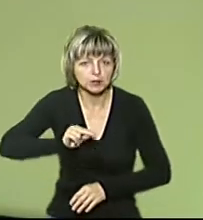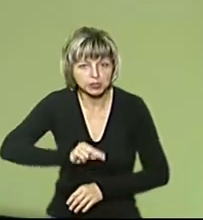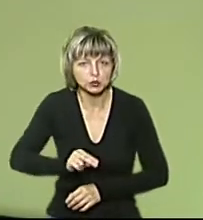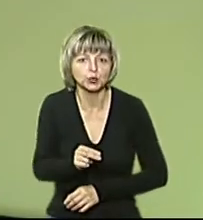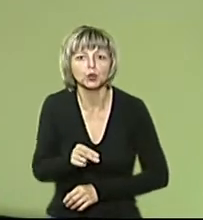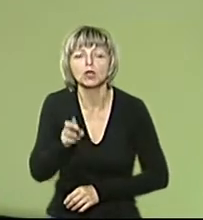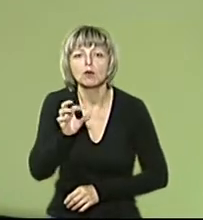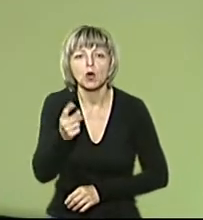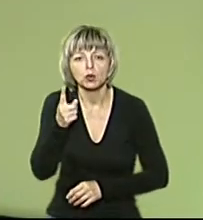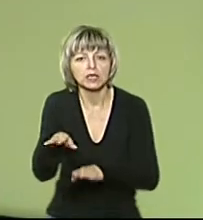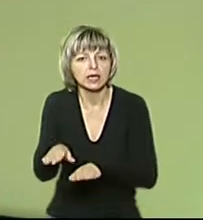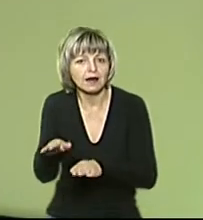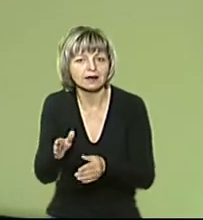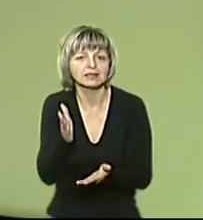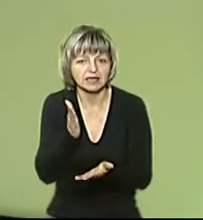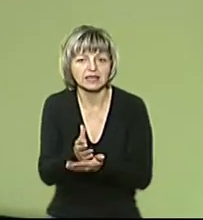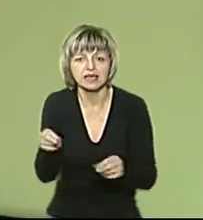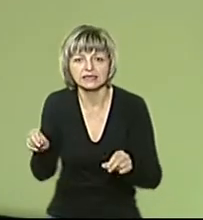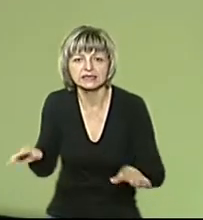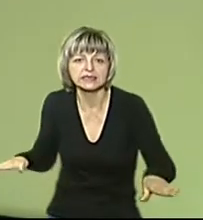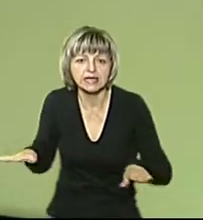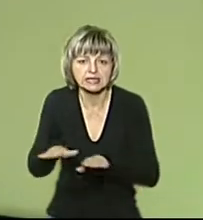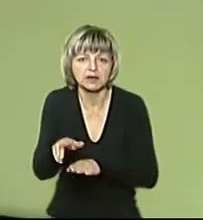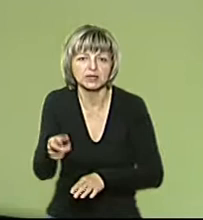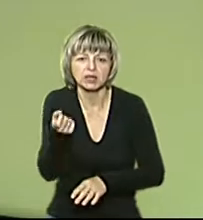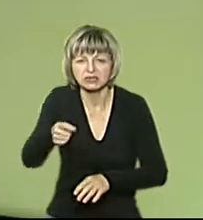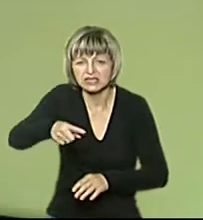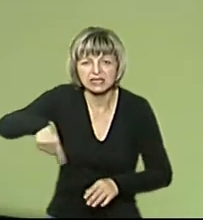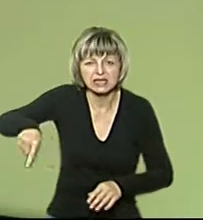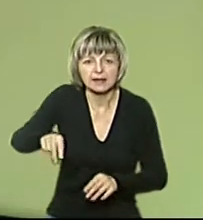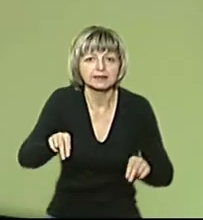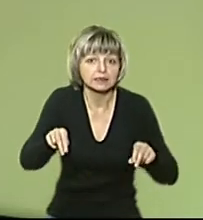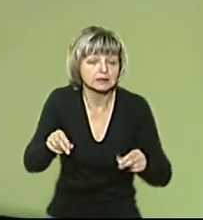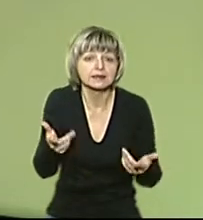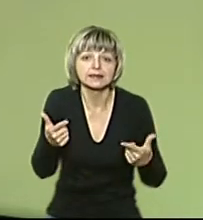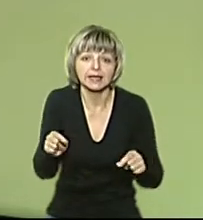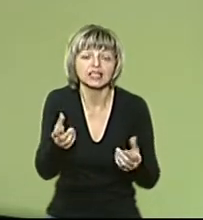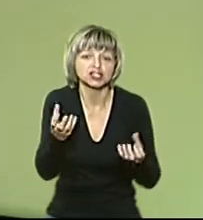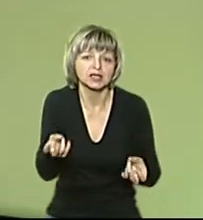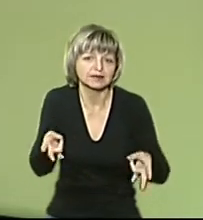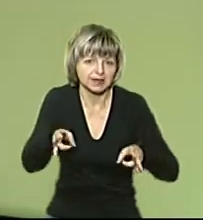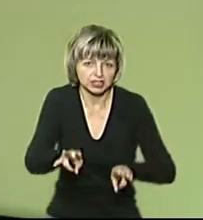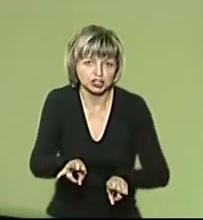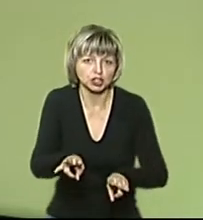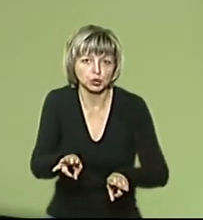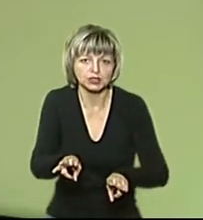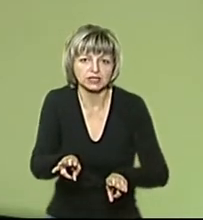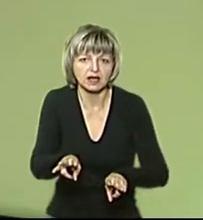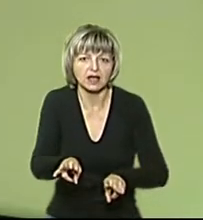ними, тому що одна карта практично ще засипана, але там є такий клаптик невеличкий, на якому ще залишилися б